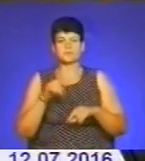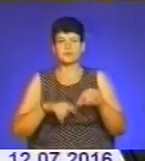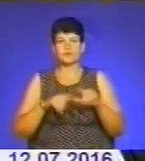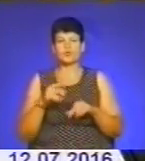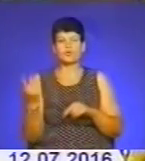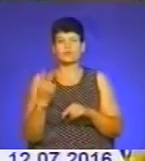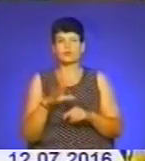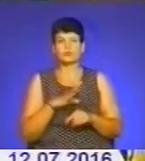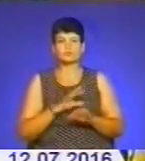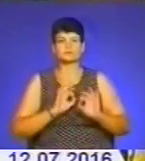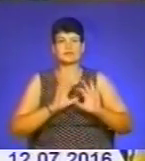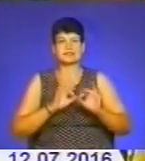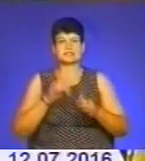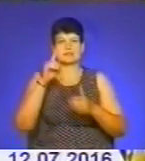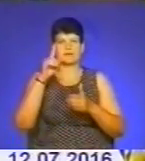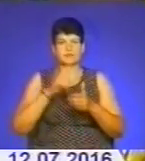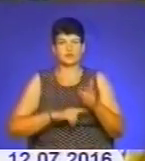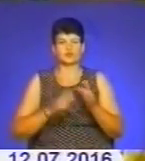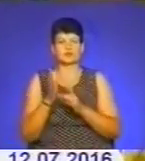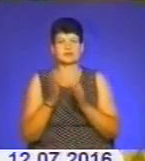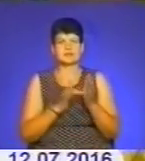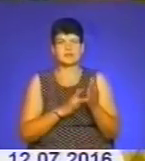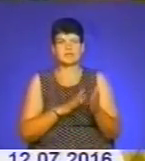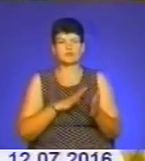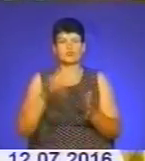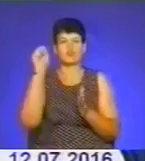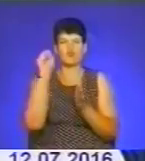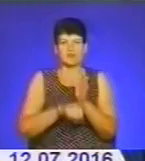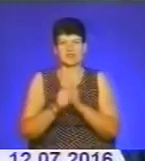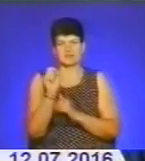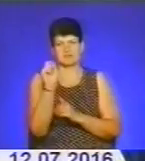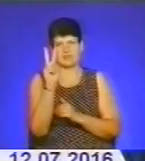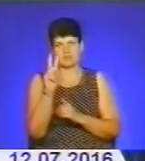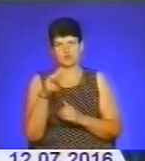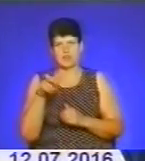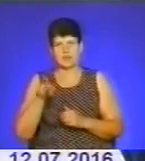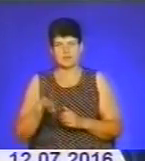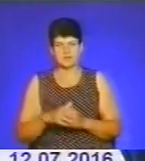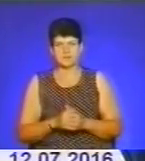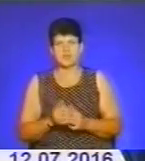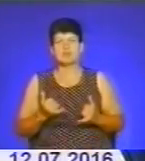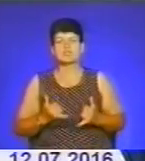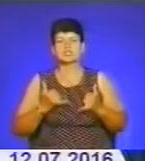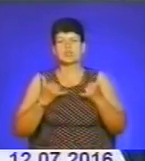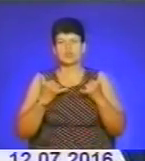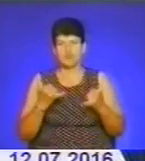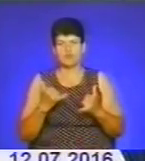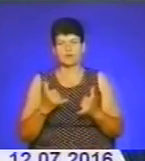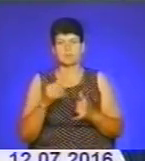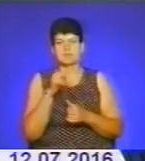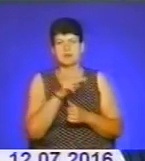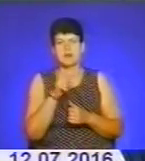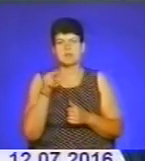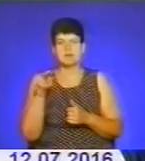христової віри, за що їх були страчені 12 липня. Шановуємо апостолів Петра і Павла як одних з великих